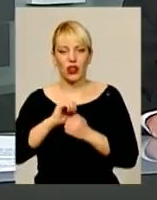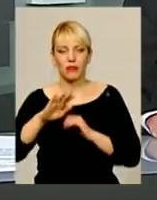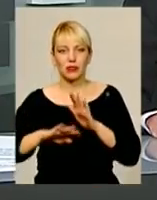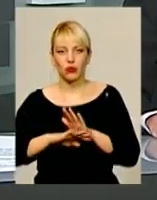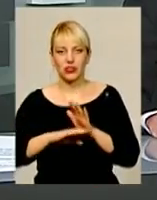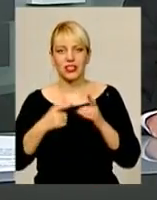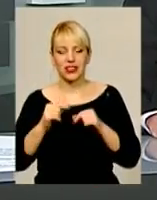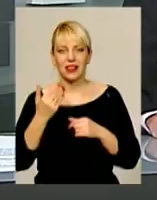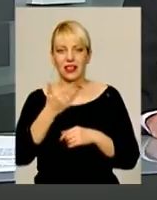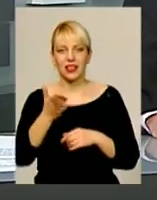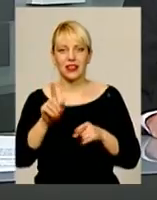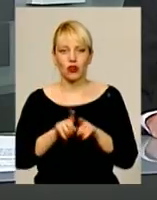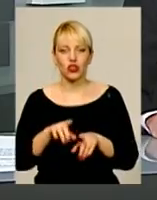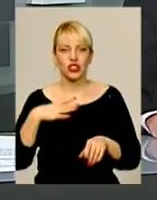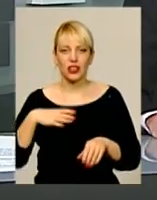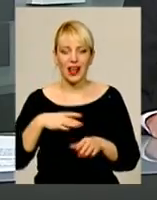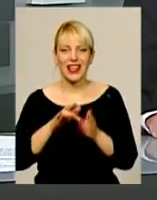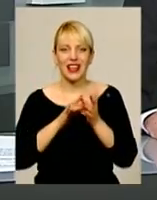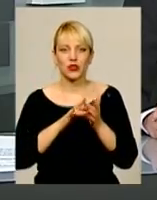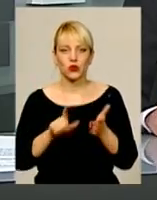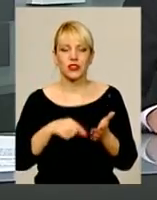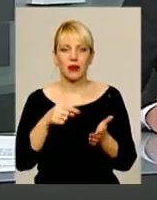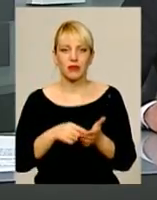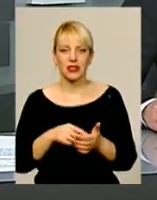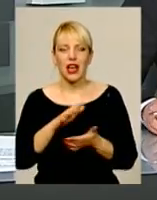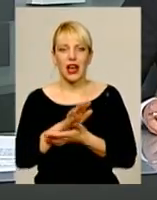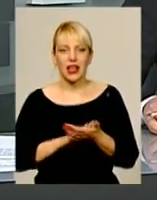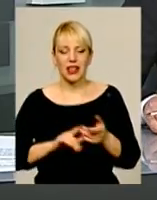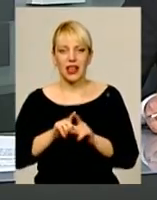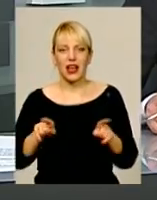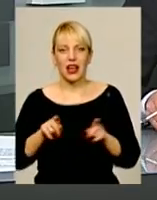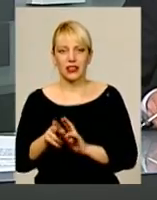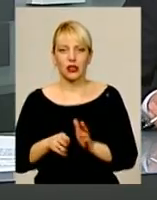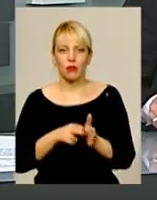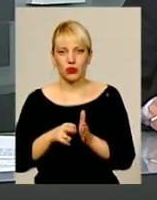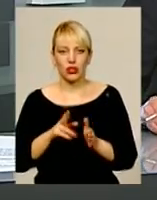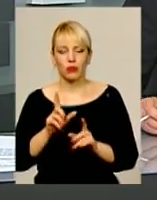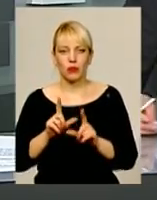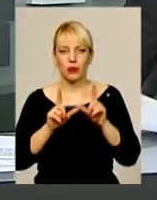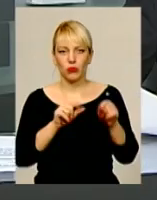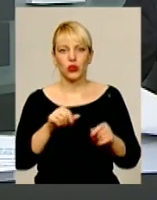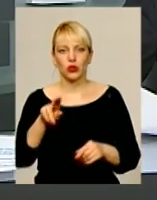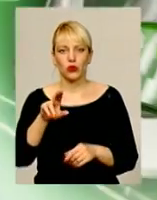-Подільському, де на них також чекає екскурсія місту. Далі агітпотяг попрямує до Тернополя.